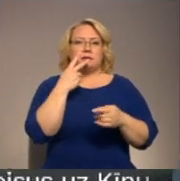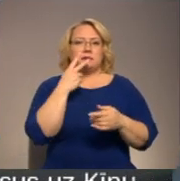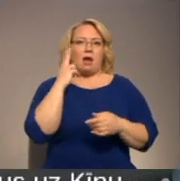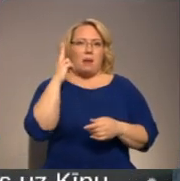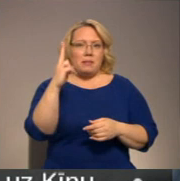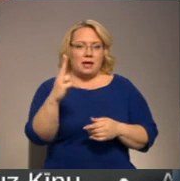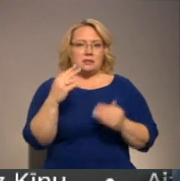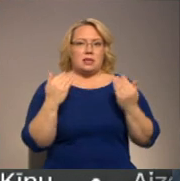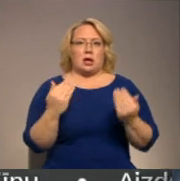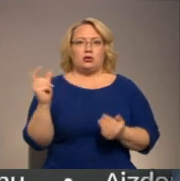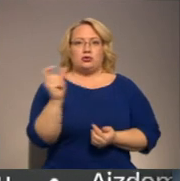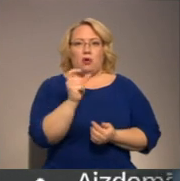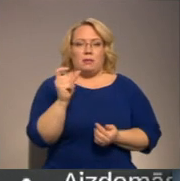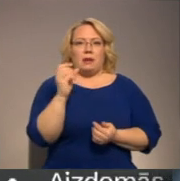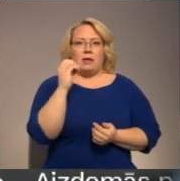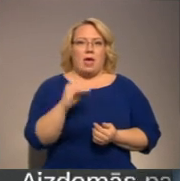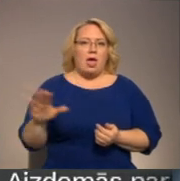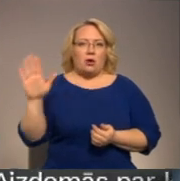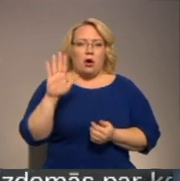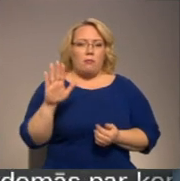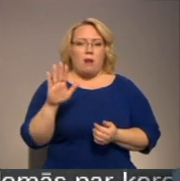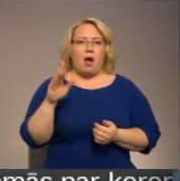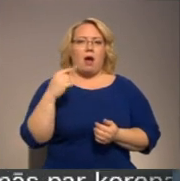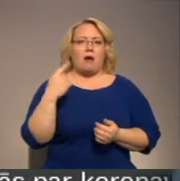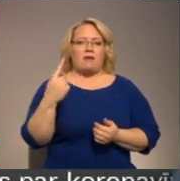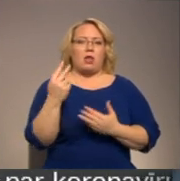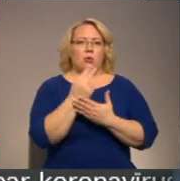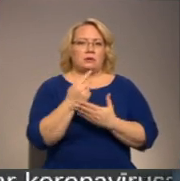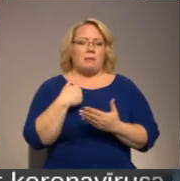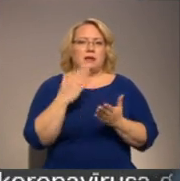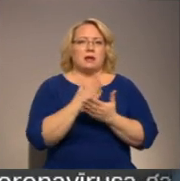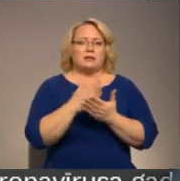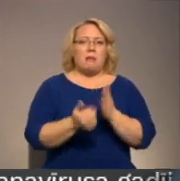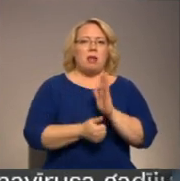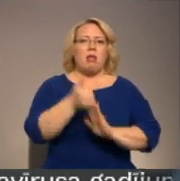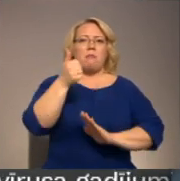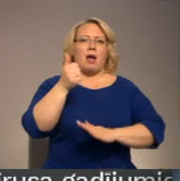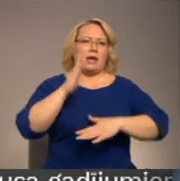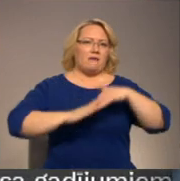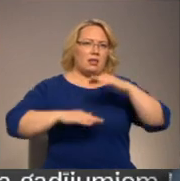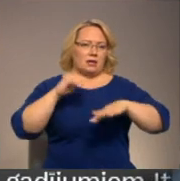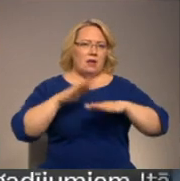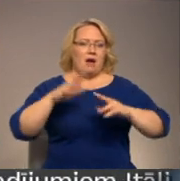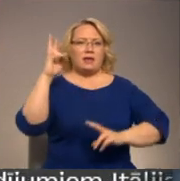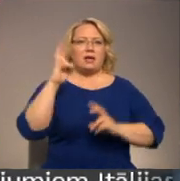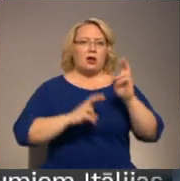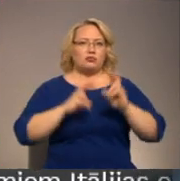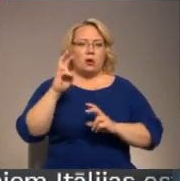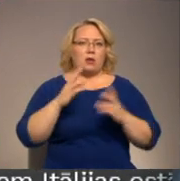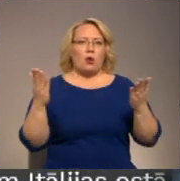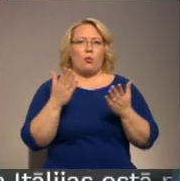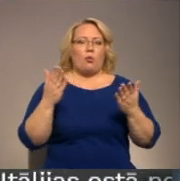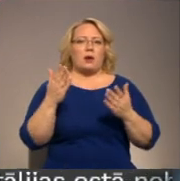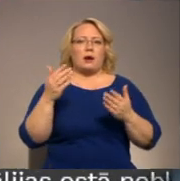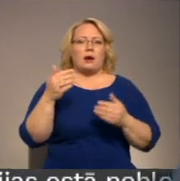šobrīd Eiropā viennozīmīgi mēs esam labākie, kvalitatīvākie ražotāji, kur